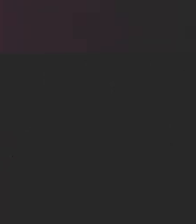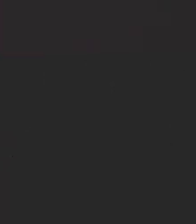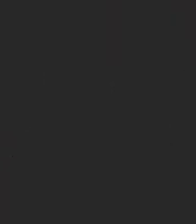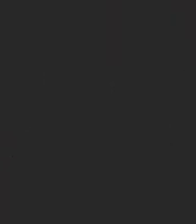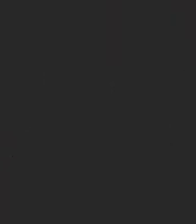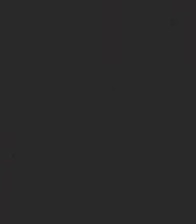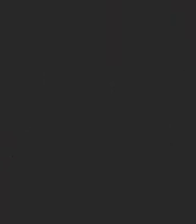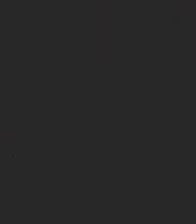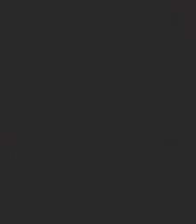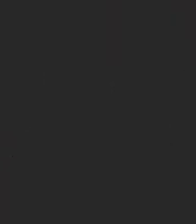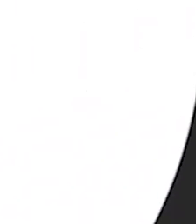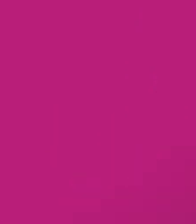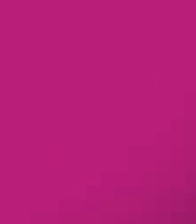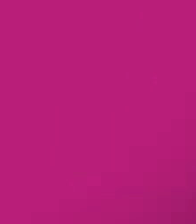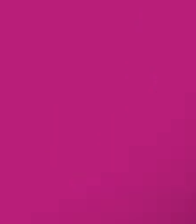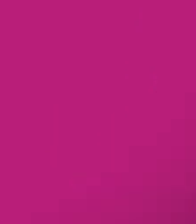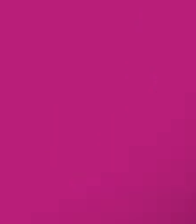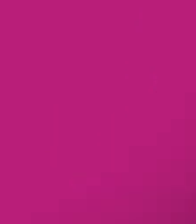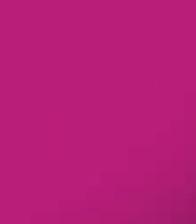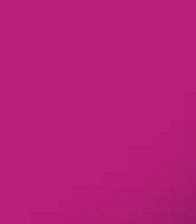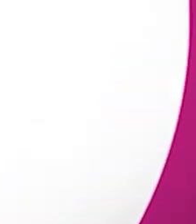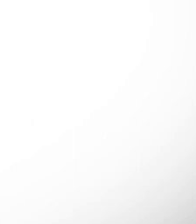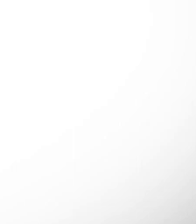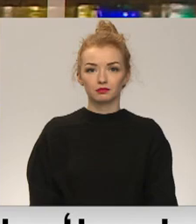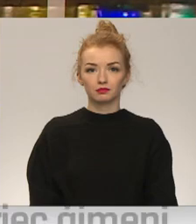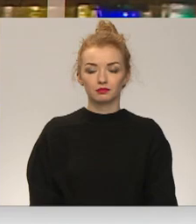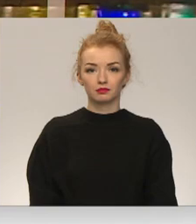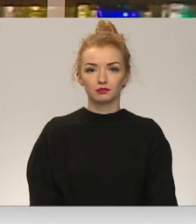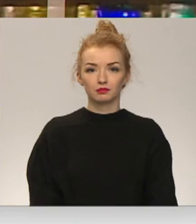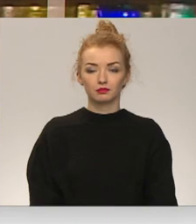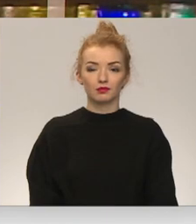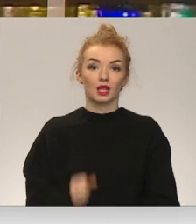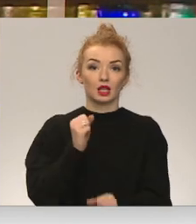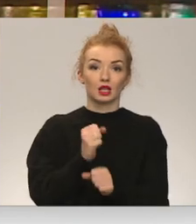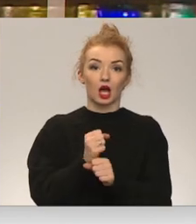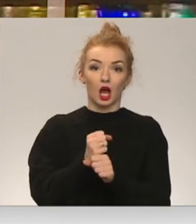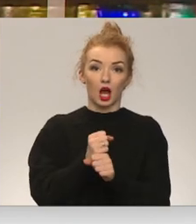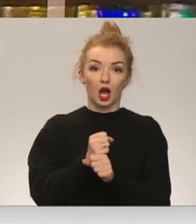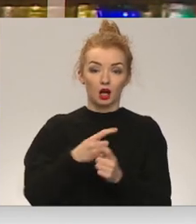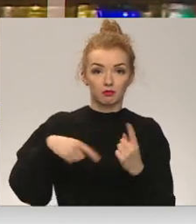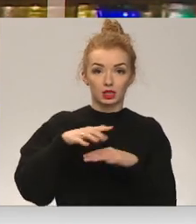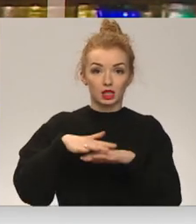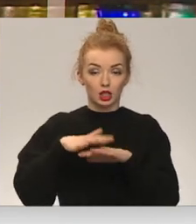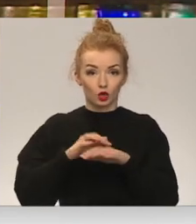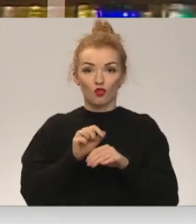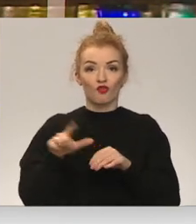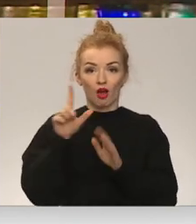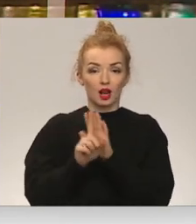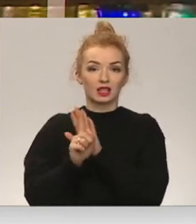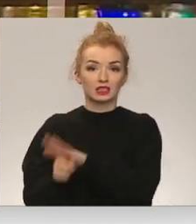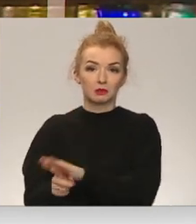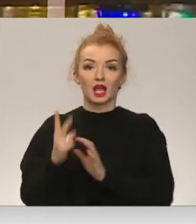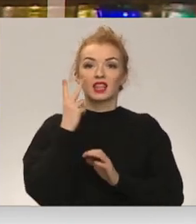Re, visi ēters ir te! Darba tirgu visvairāk tiek diskriminētas divas